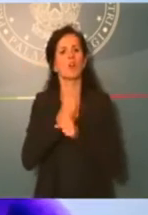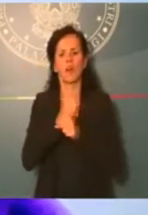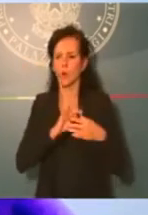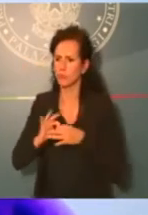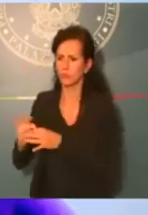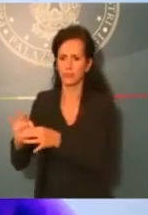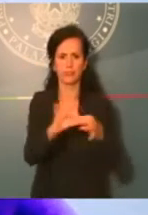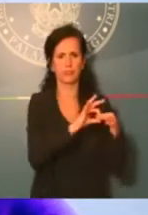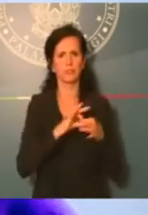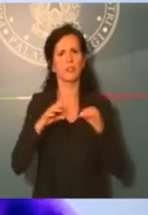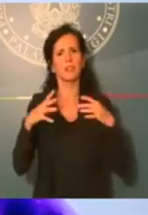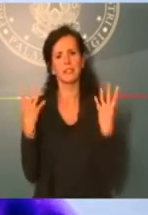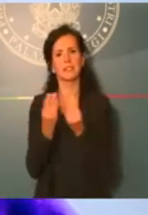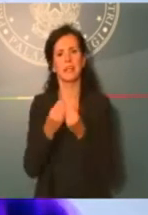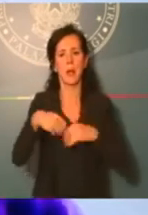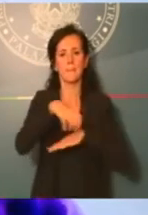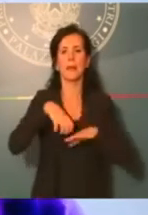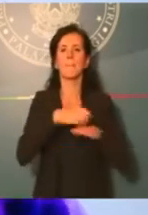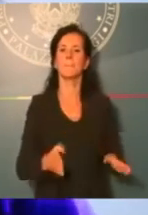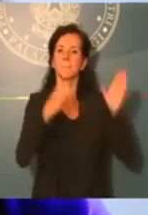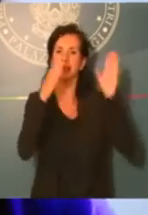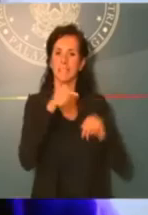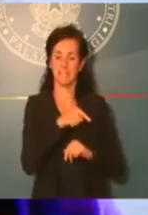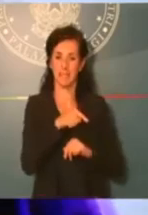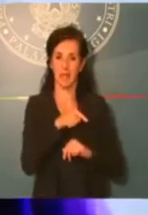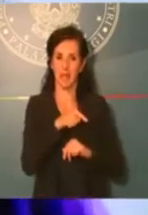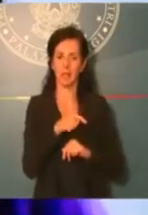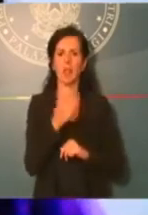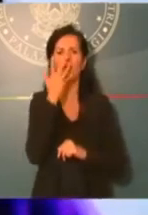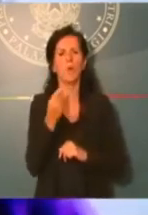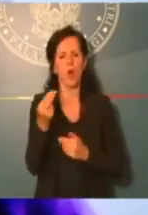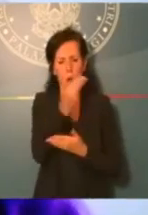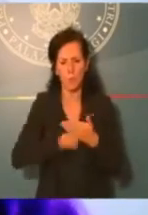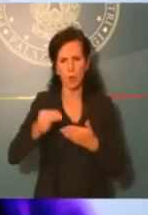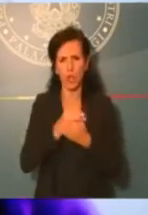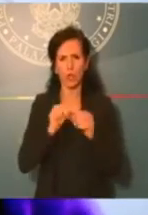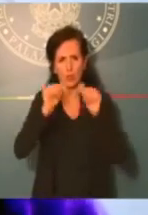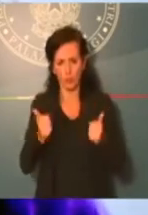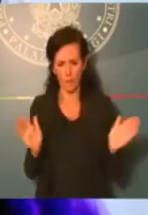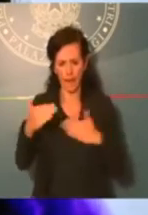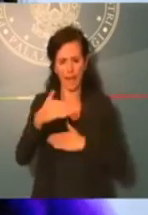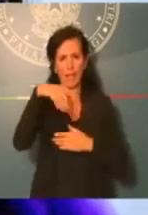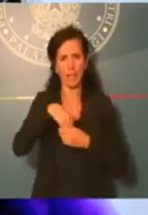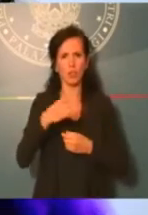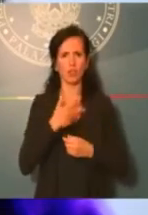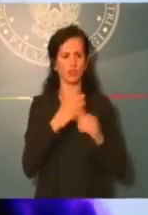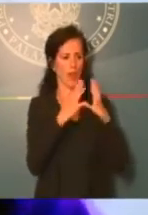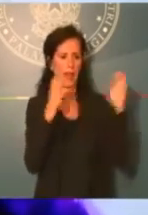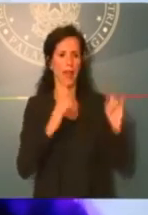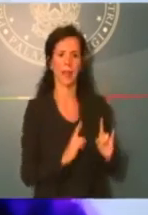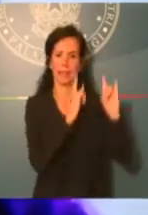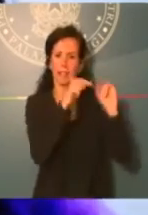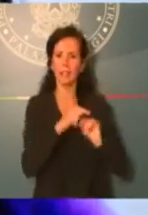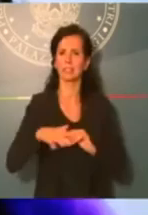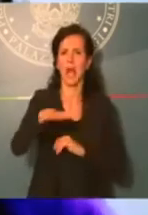prima tra tutti i ministeri, per riuscire a presentare un pacchetto che riguardasse diversi settori, dall'edilizia sul fronte della rigenerazione interurbana, gli